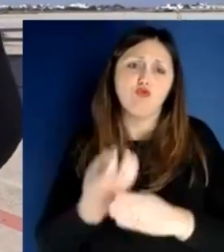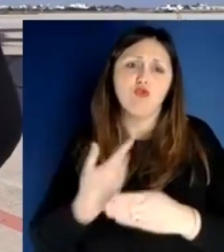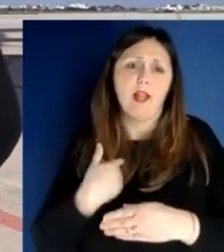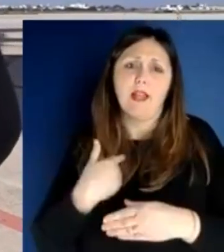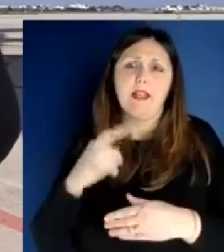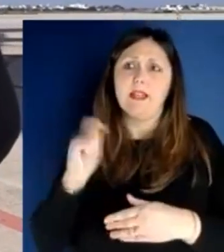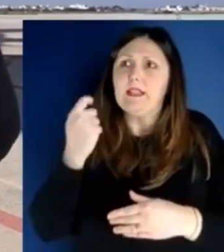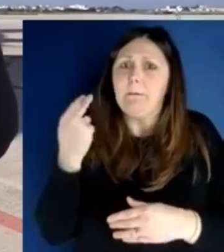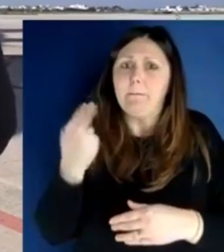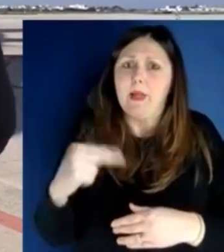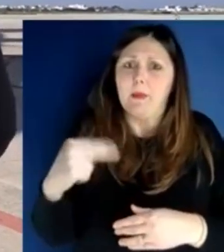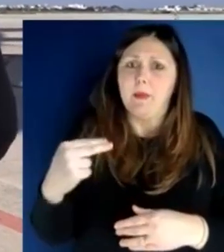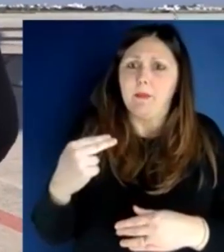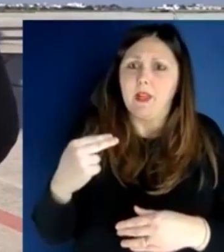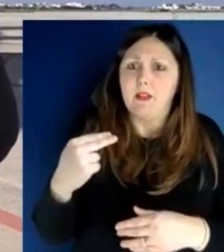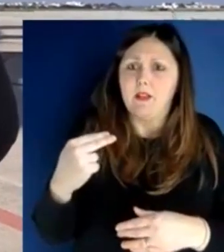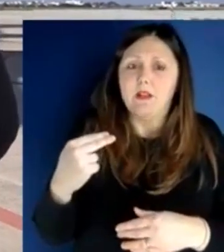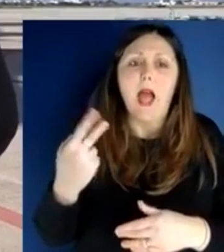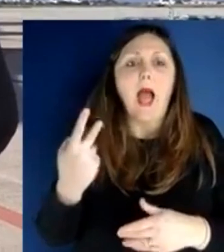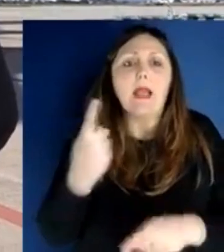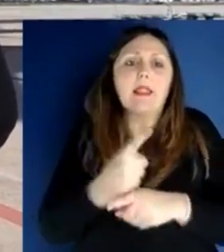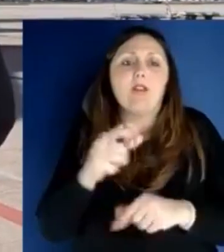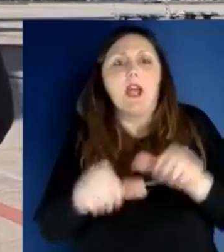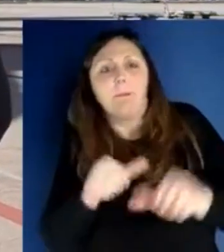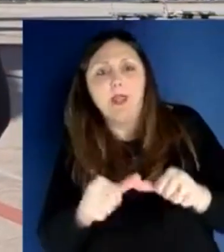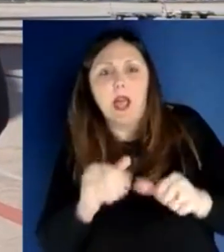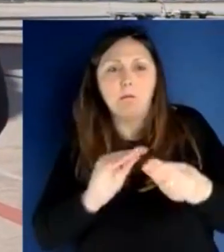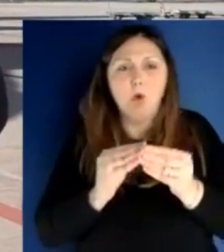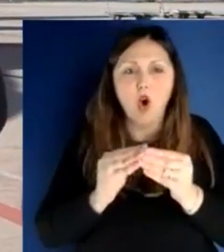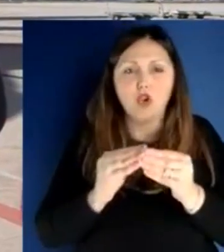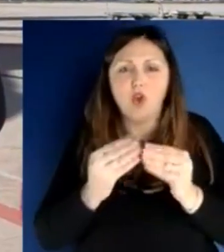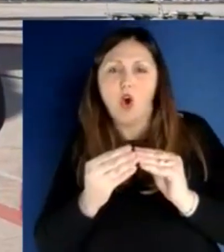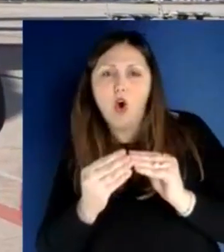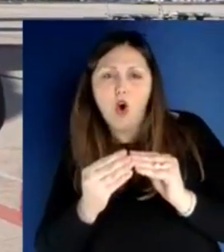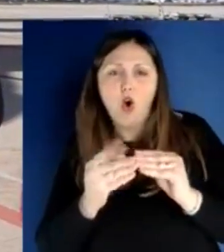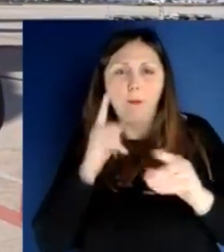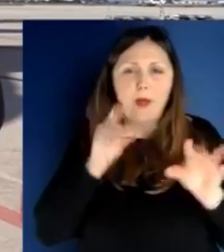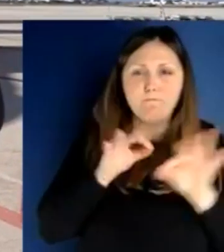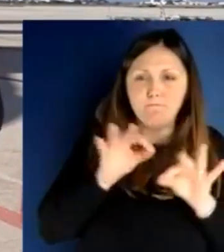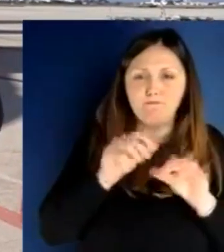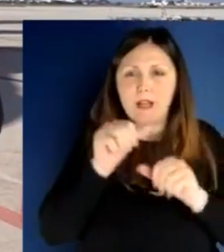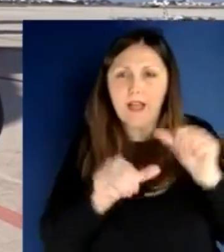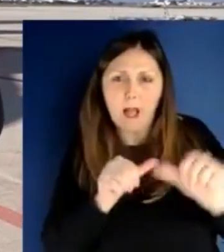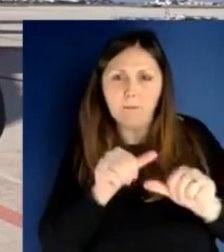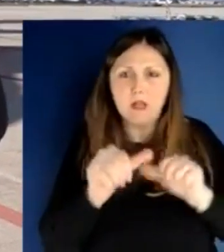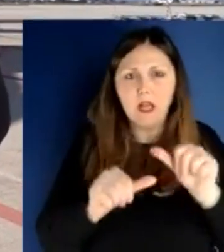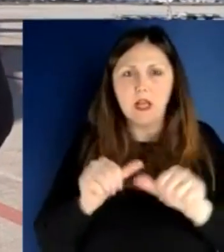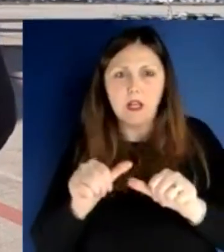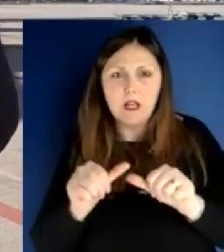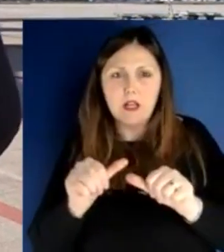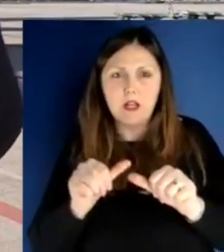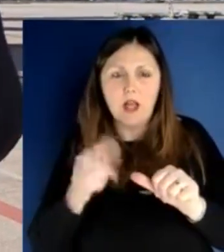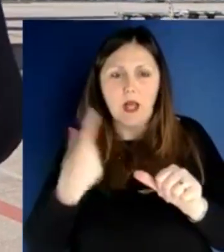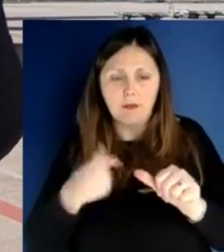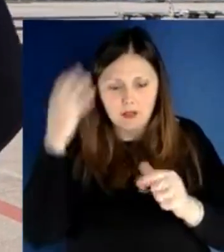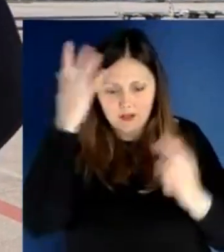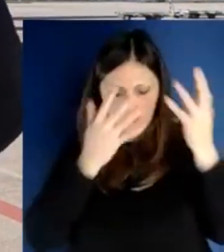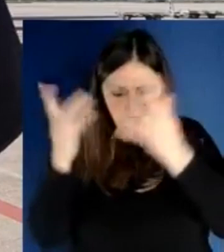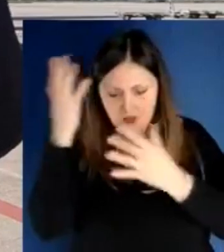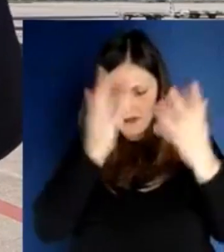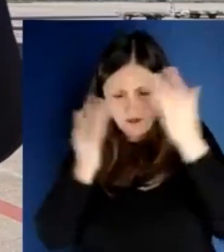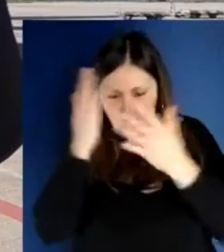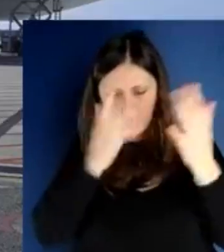quindi quando ci siamo messi a lavorare con l'aiuto di amici, uno di questi che voglio nominare si chiama Alfredo Esposito che